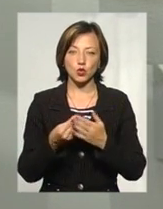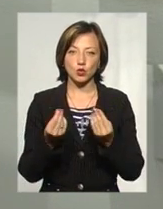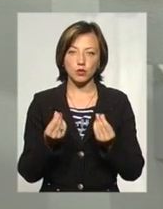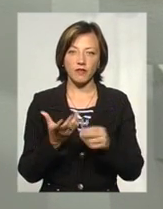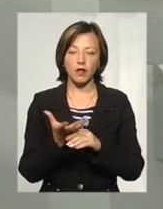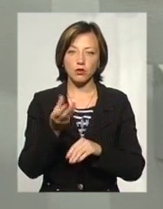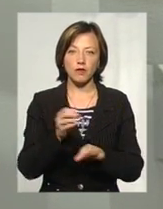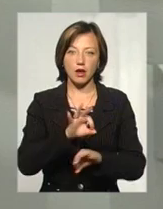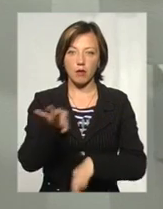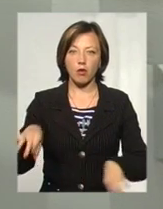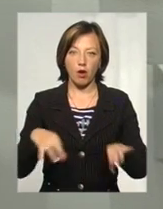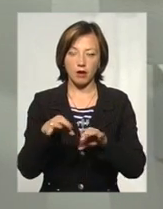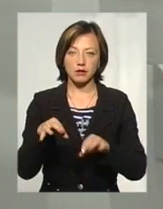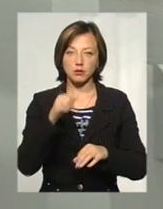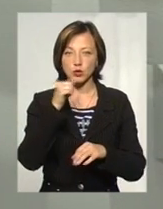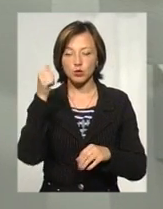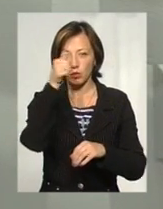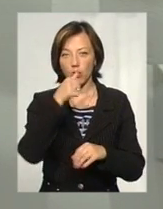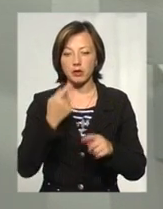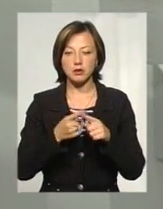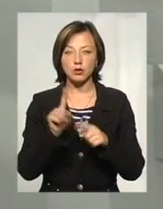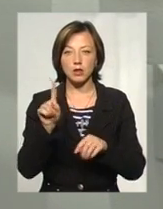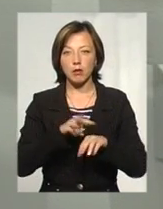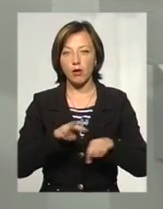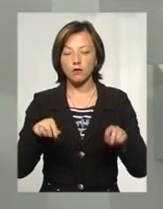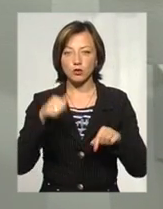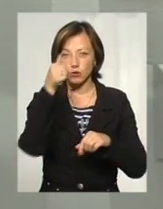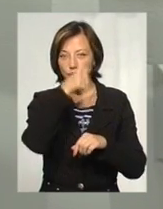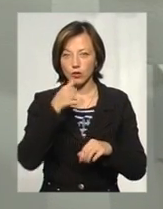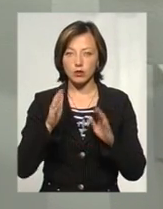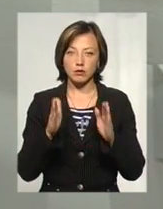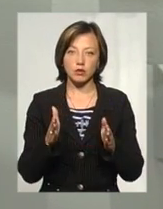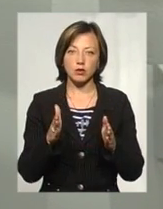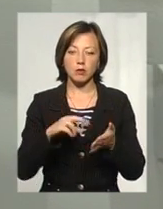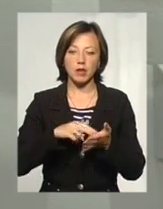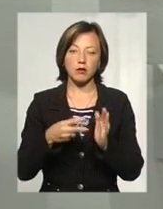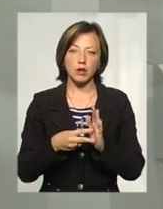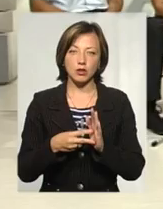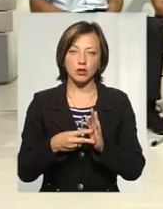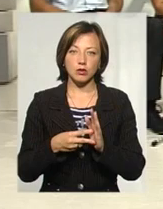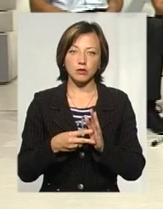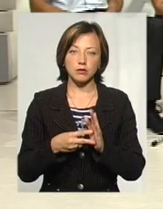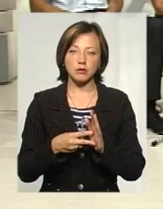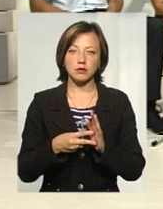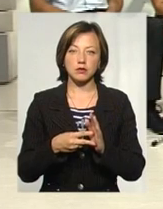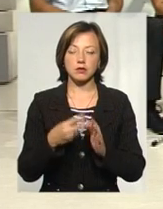фінансуванні проєктів. І в минулому році, якщо це був 1 мільйон, то в цьому році вже було передбачено 2 мільйони гривень.